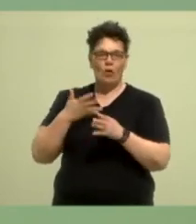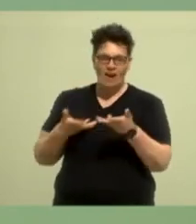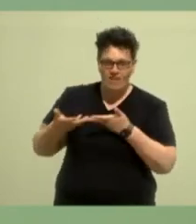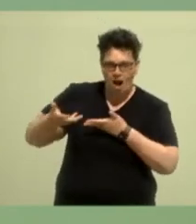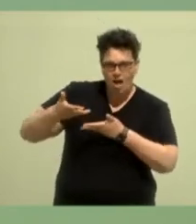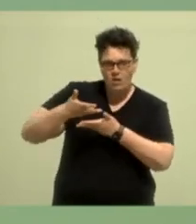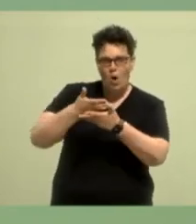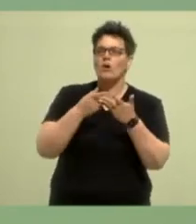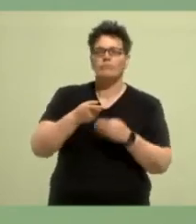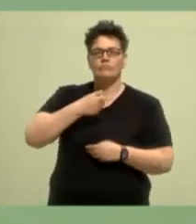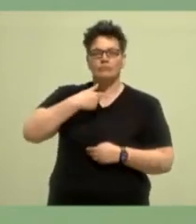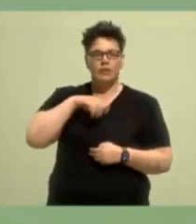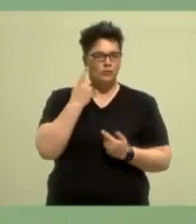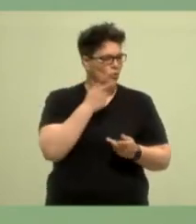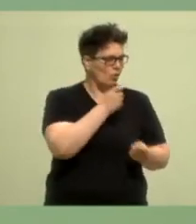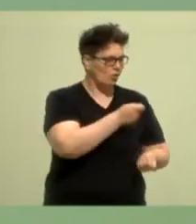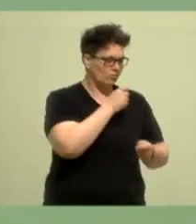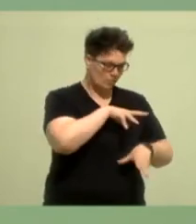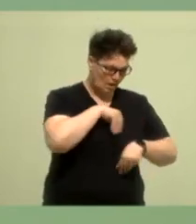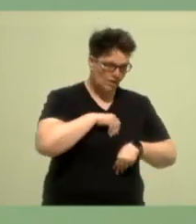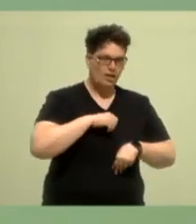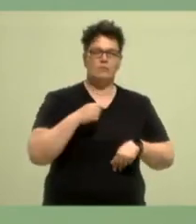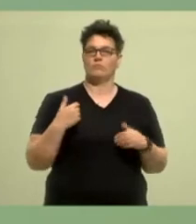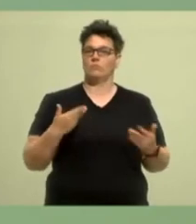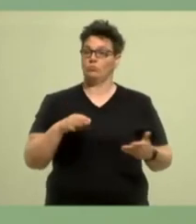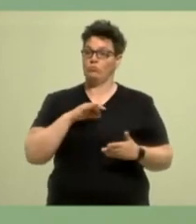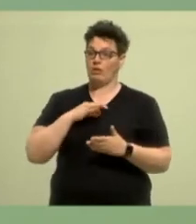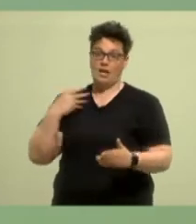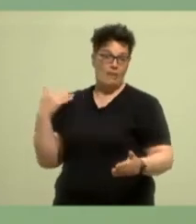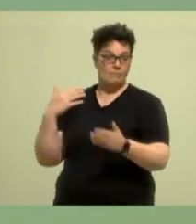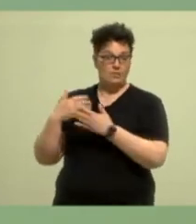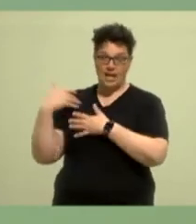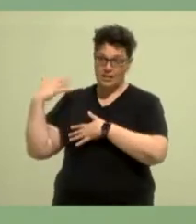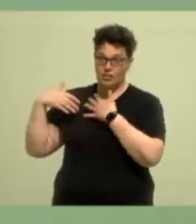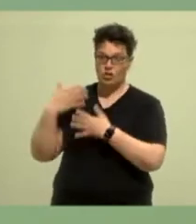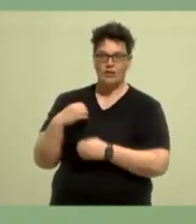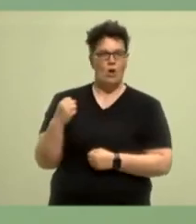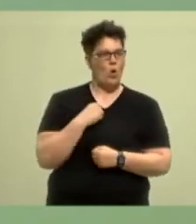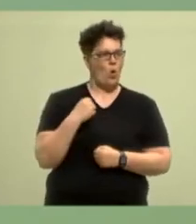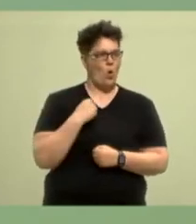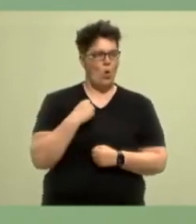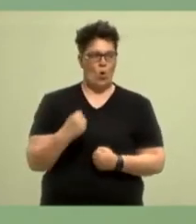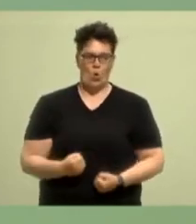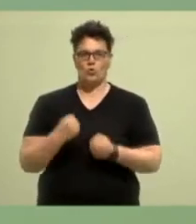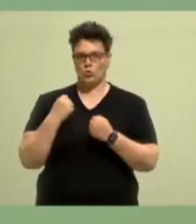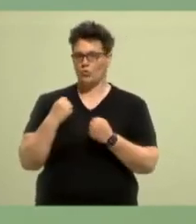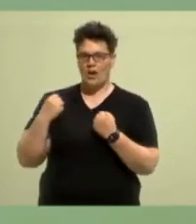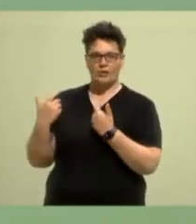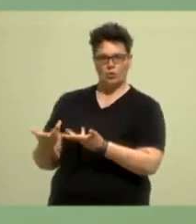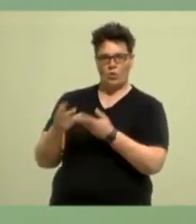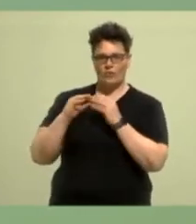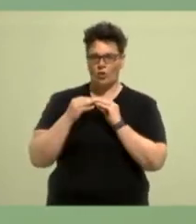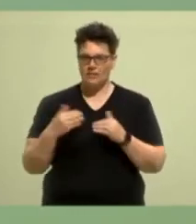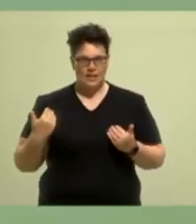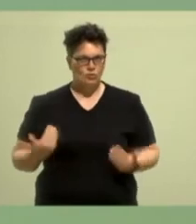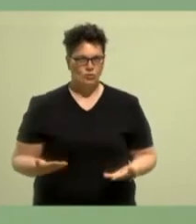angenommen. Und es ist einer der schwierigsten, den wir in unserer Parteigeschichte je hatten und einer der schwierigsten, den man sich überhaupt aussuchen kann. Viele